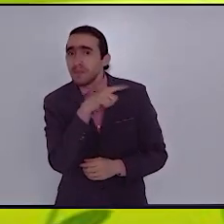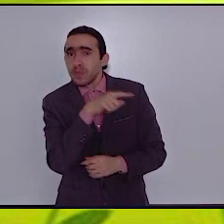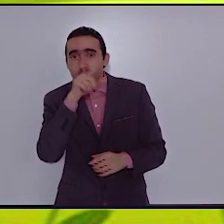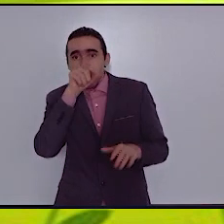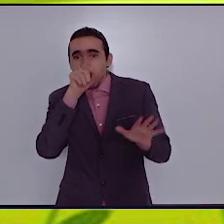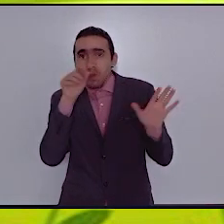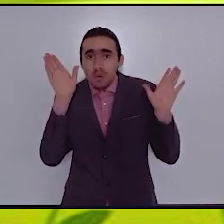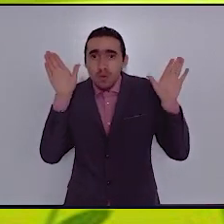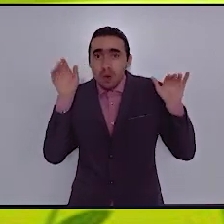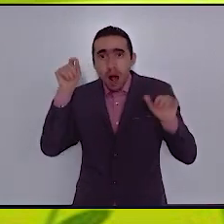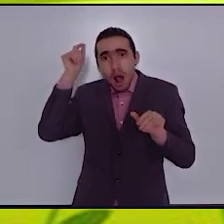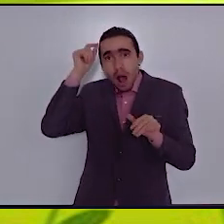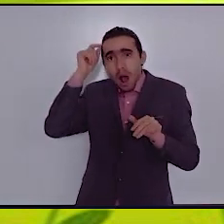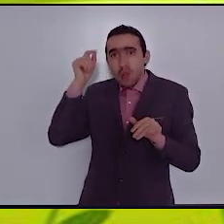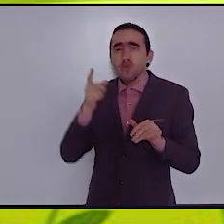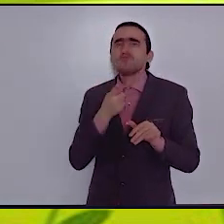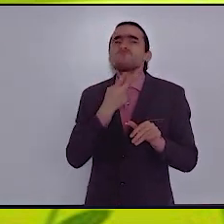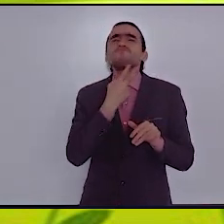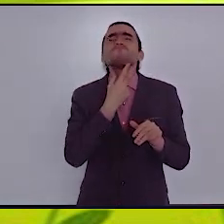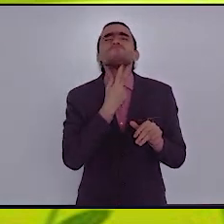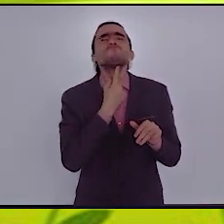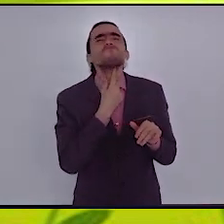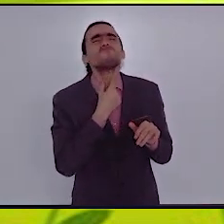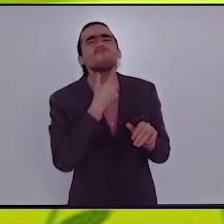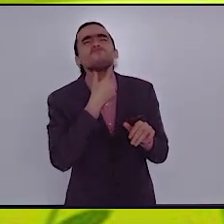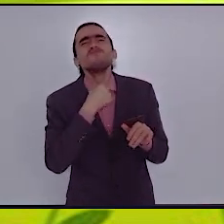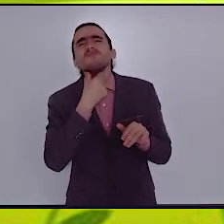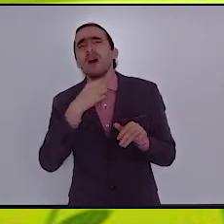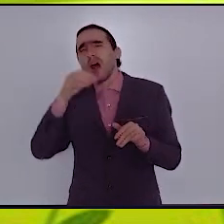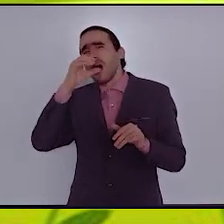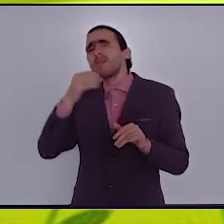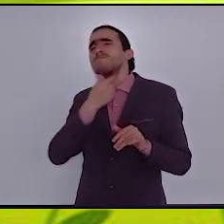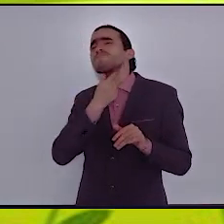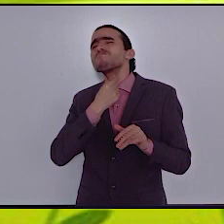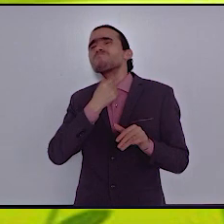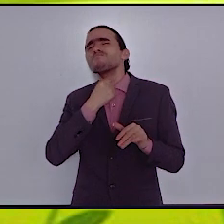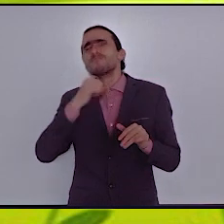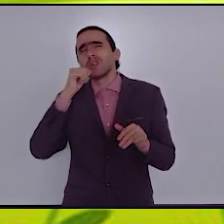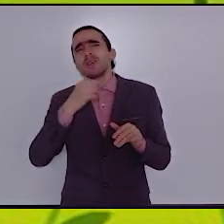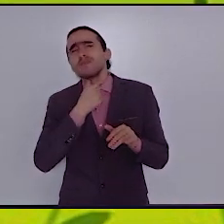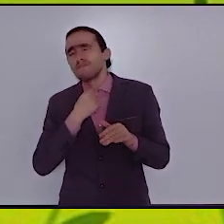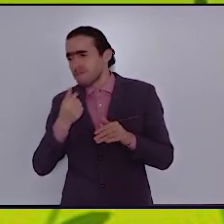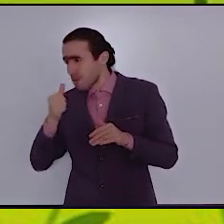مشكلة العطش الشديد لم يكن يجد الماء في أي مكان